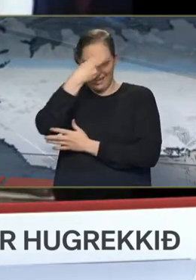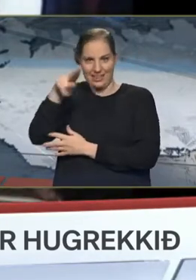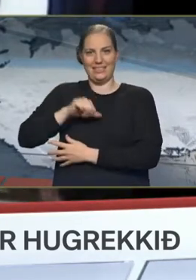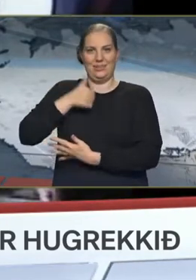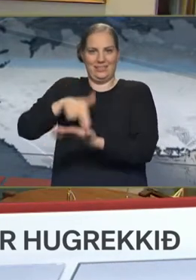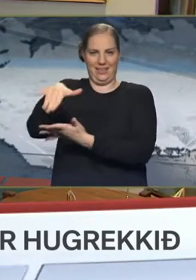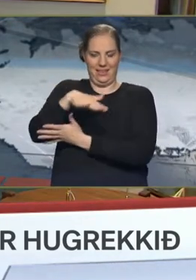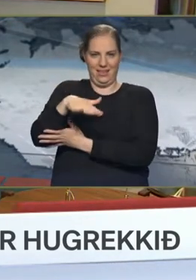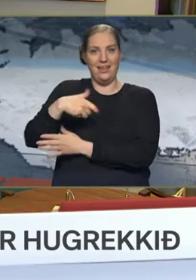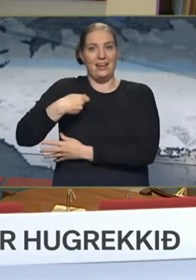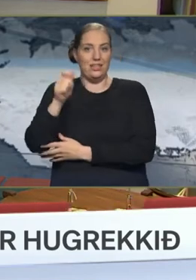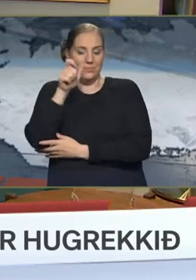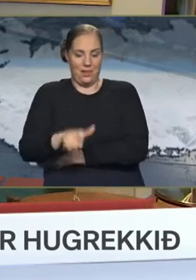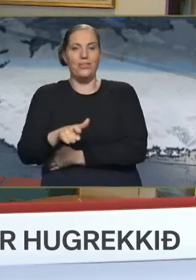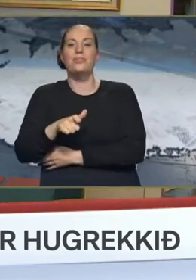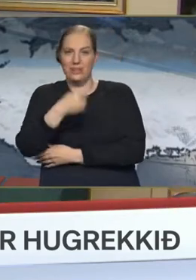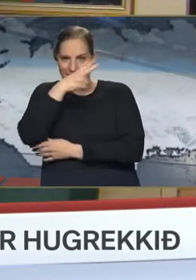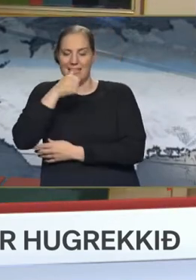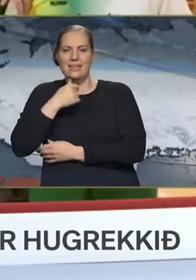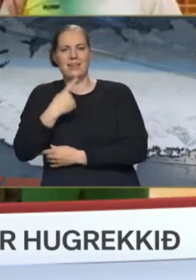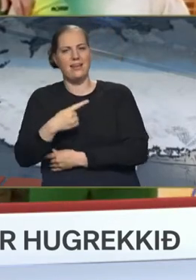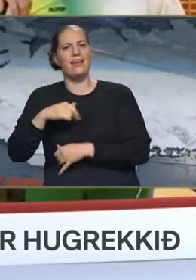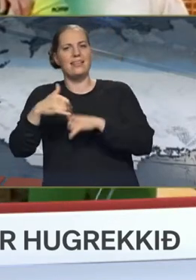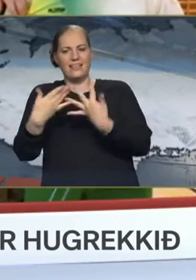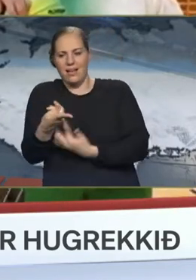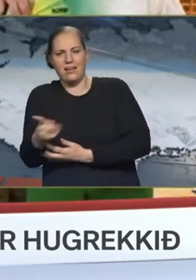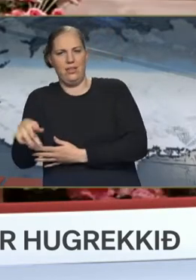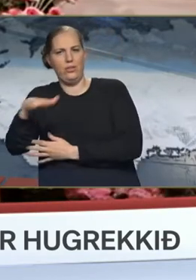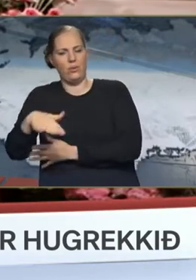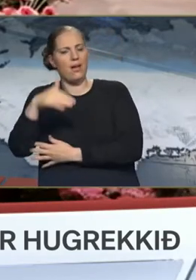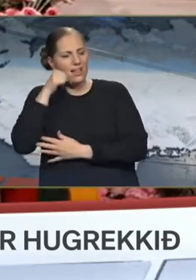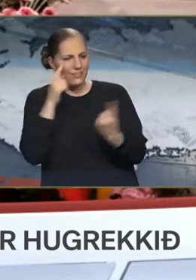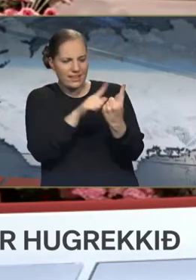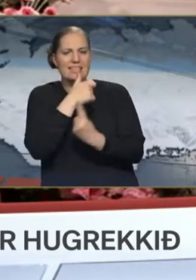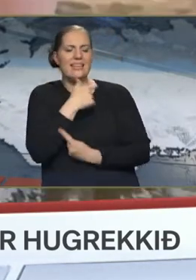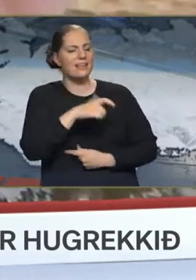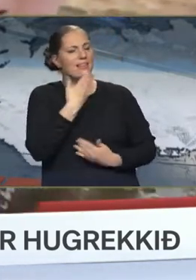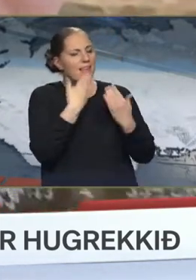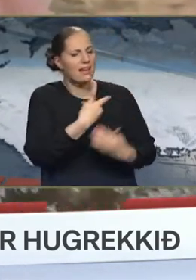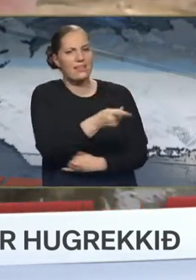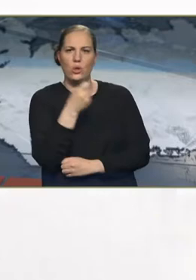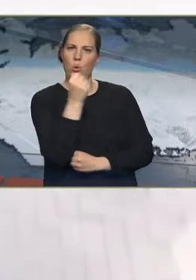Ræðismöður Litaúan á Íslandi segir Litaúan þakka fyrir hugrekkið í hvert sinn sem þeir hitta Íslending.